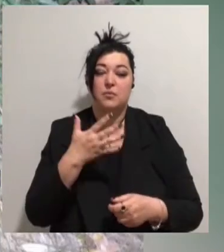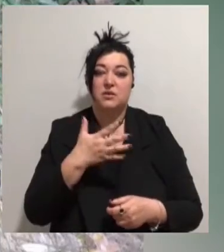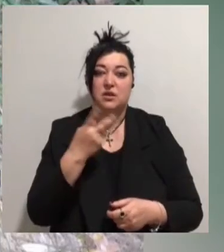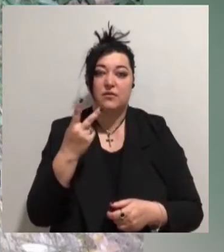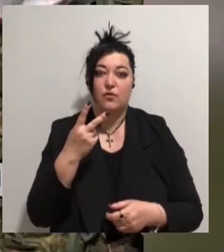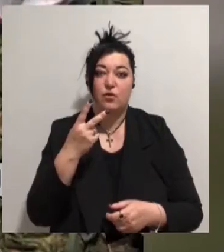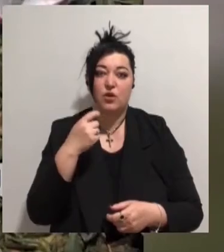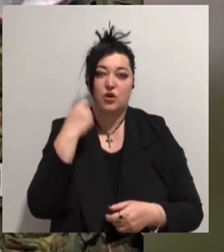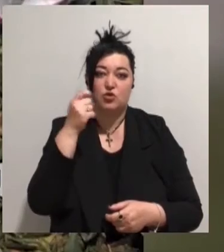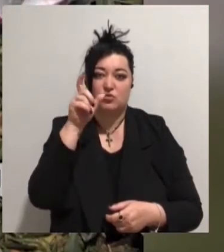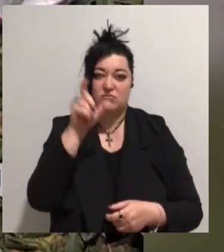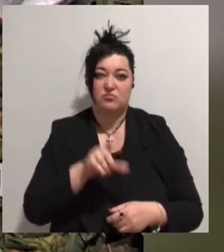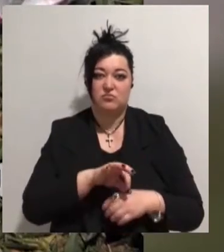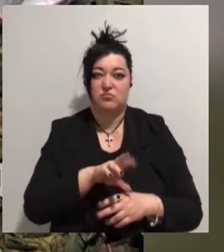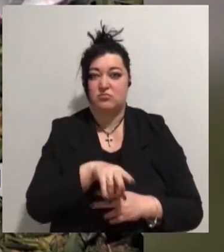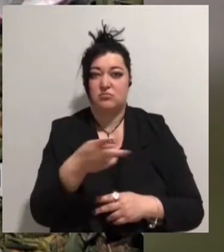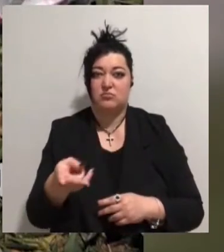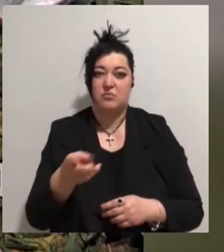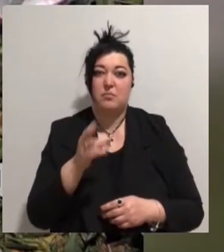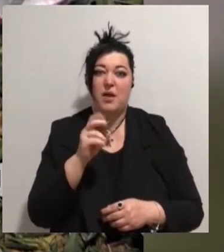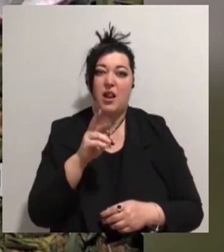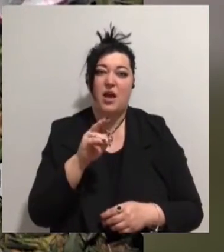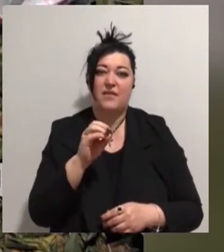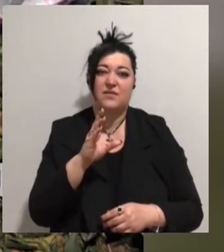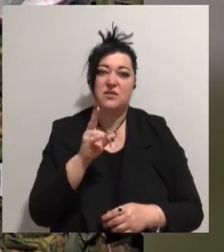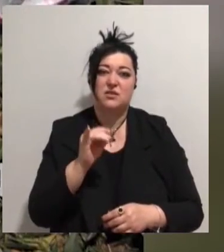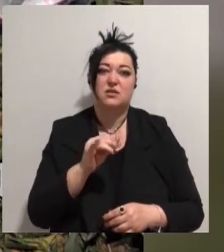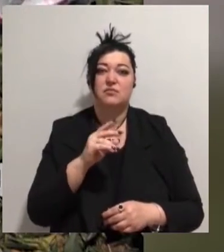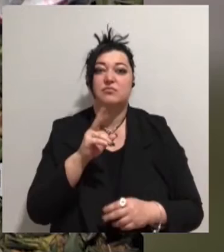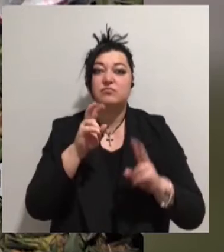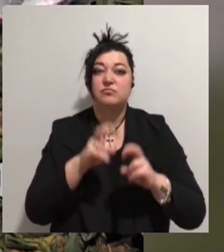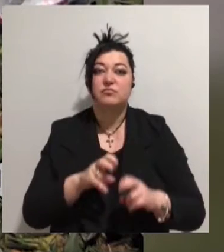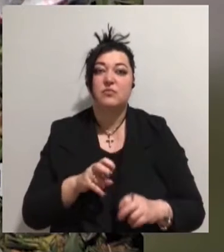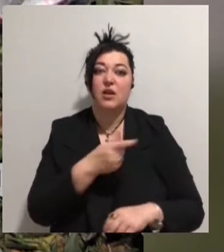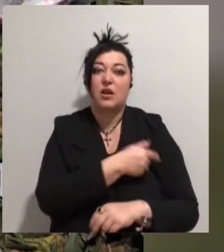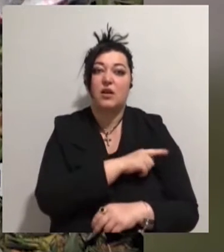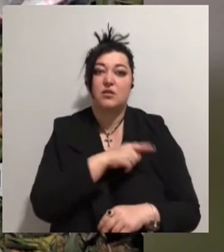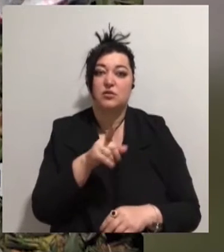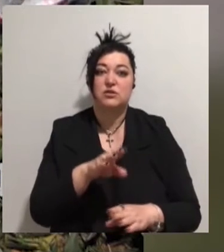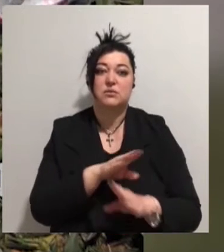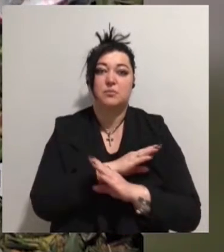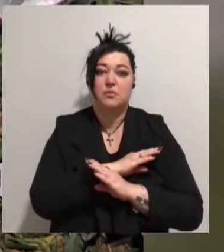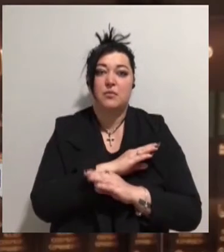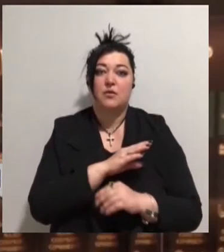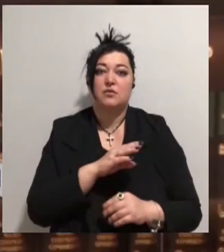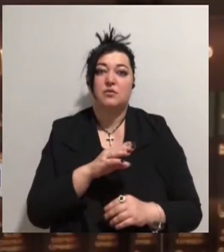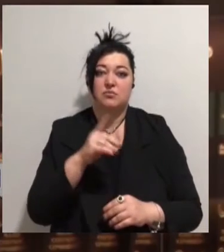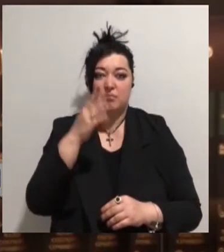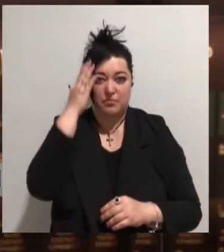виявили у сквері в Біляєвці. Згідно з висновками лікарів, його смерть настала внаслідок перелому черепа.